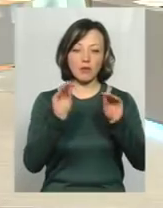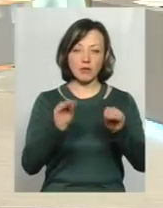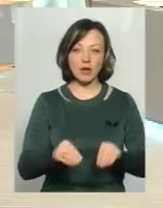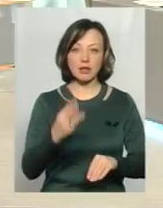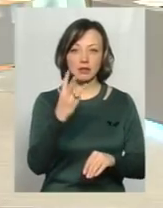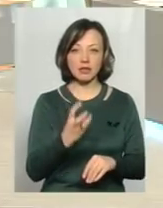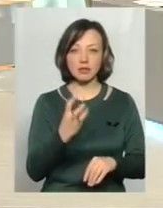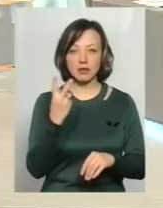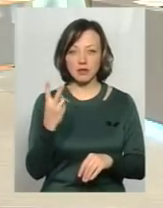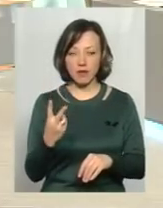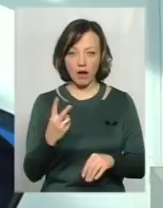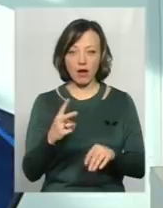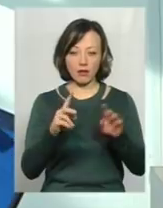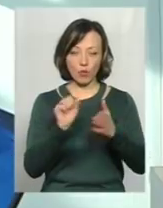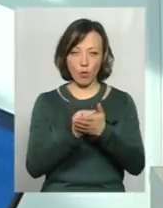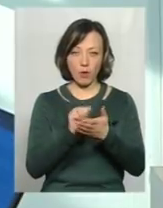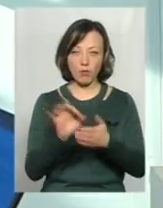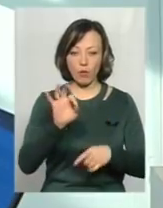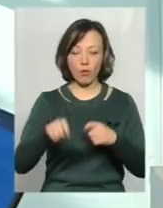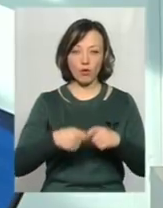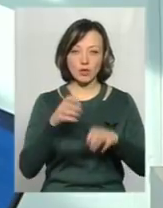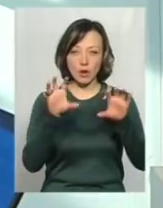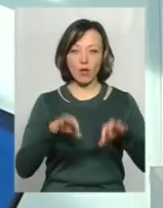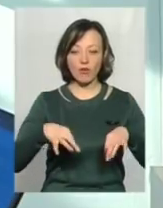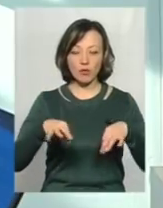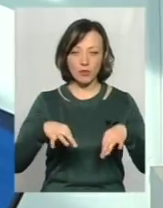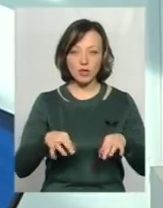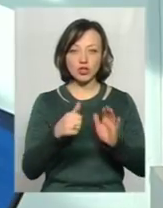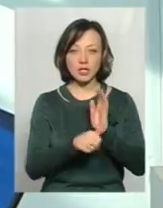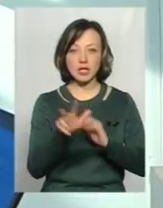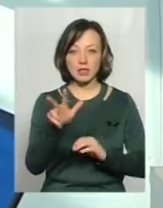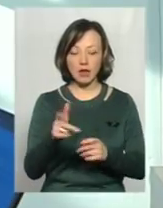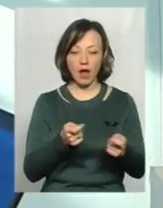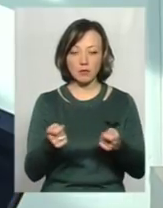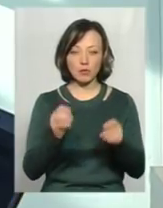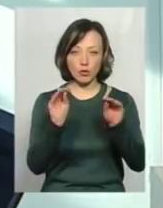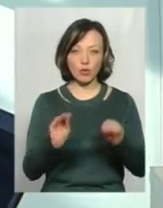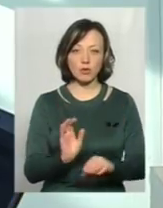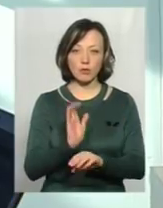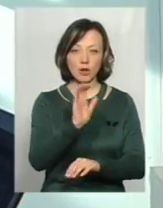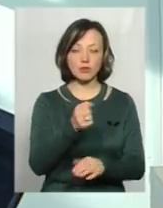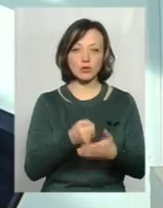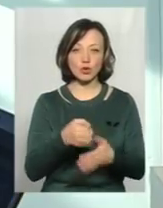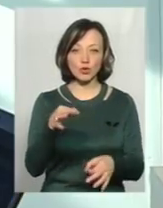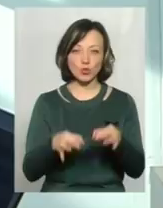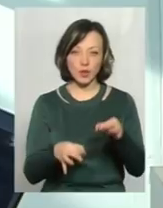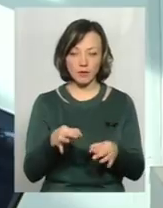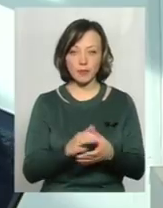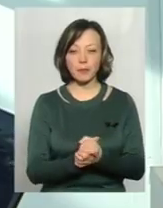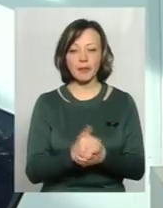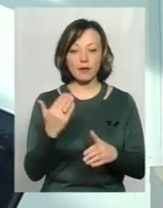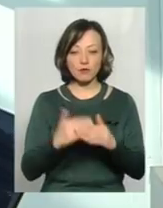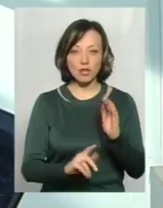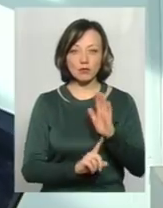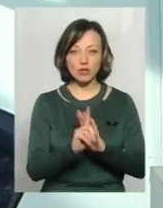302 акти про порушення закону про автомобільний транспорт, 63 адмінпротоколи, які були спрямовані до суддів. Вже з